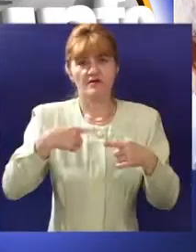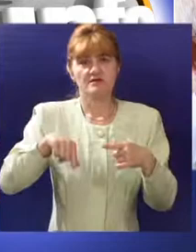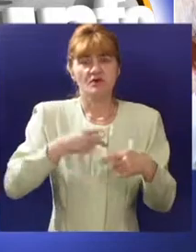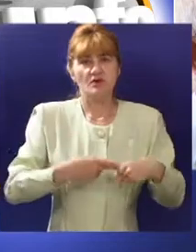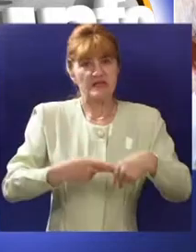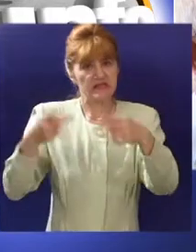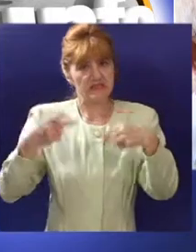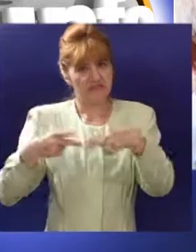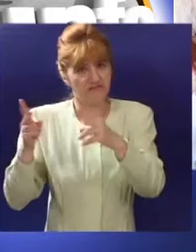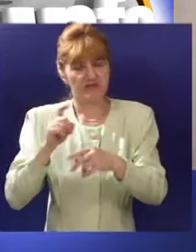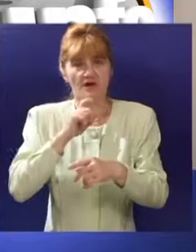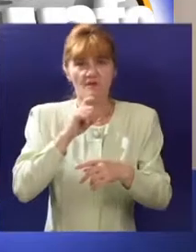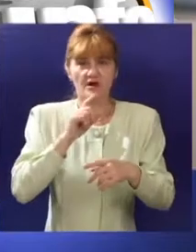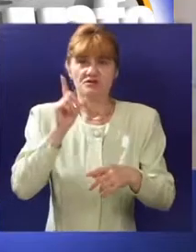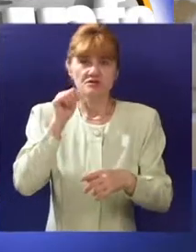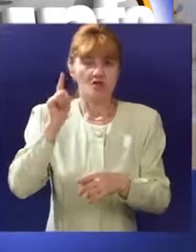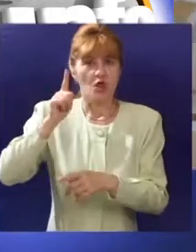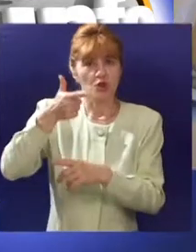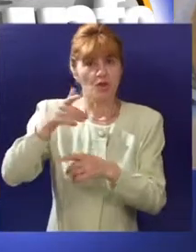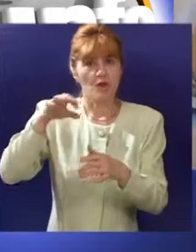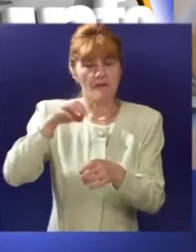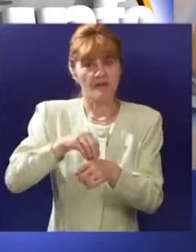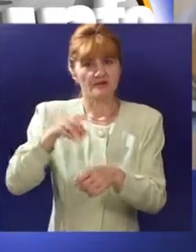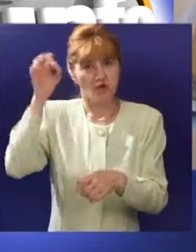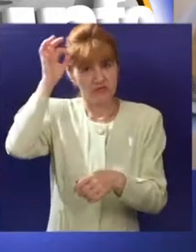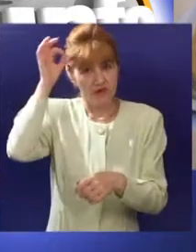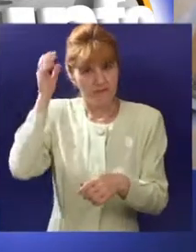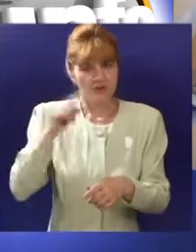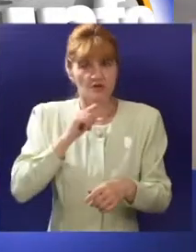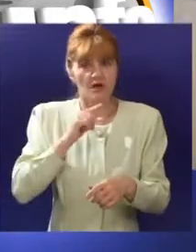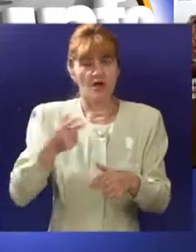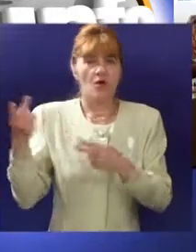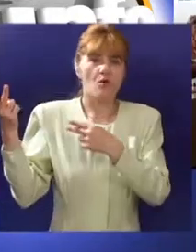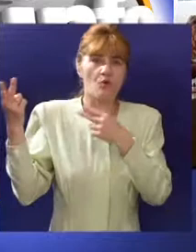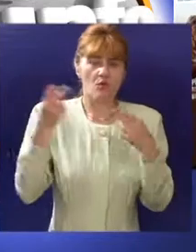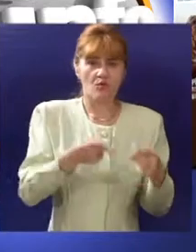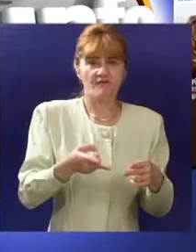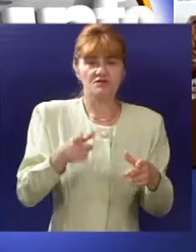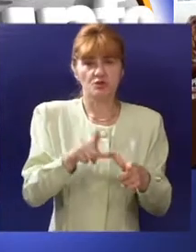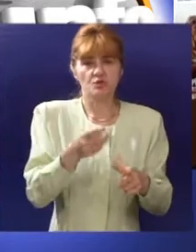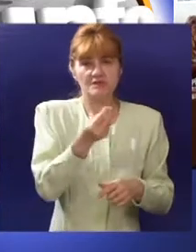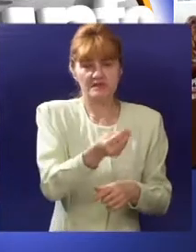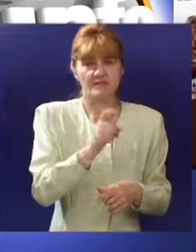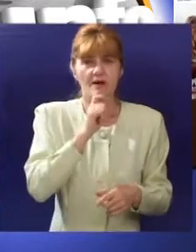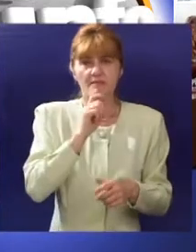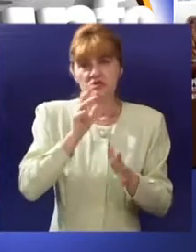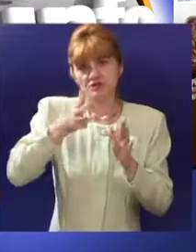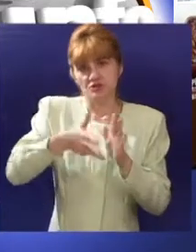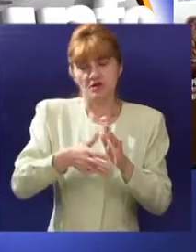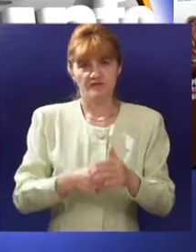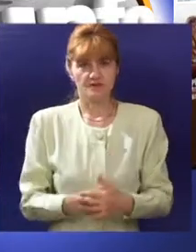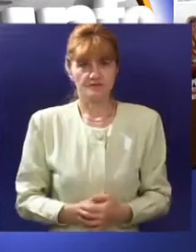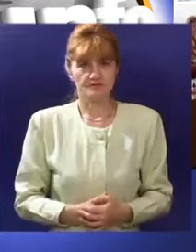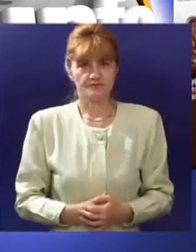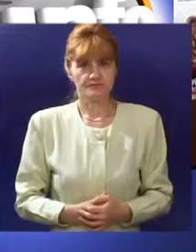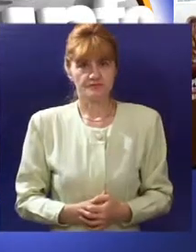strukturi izvoza iz naše regije Mađarska zauzima drugo mesto odmah iza Nemačke dok i u strukturi uvoza robe na naše područje Mađarska na četvrto